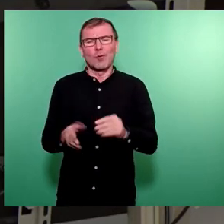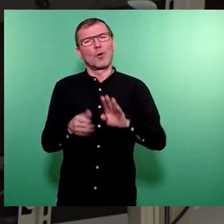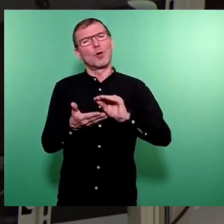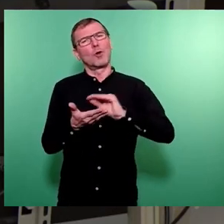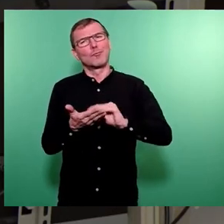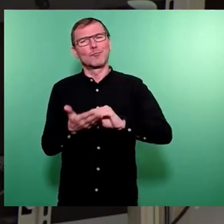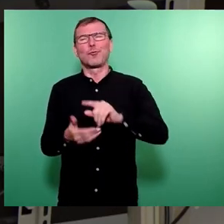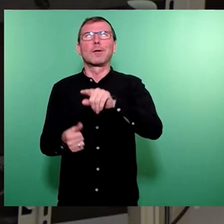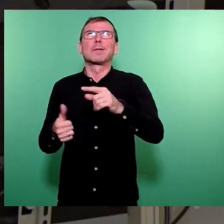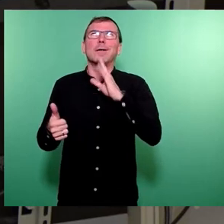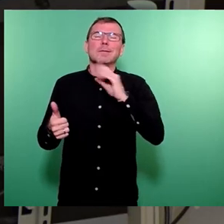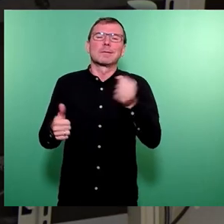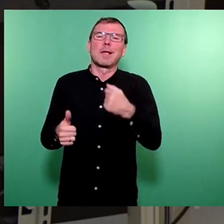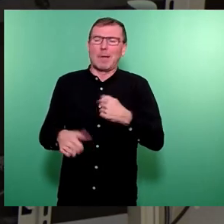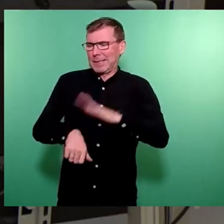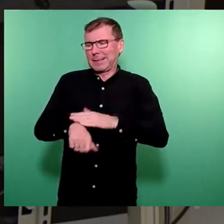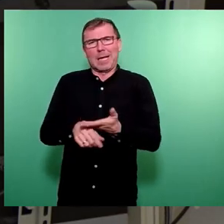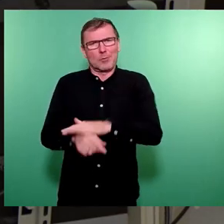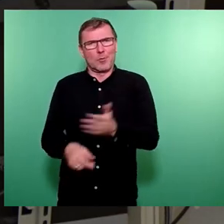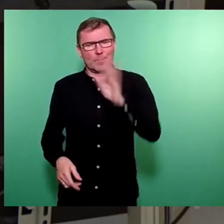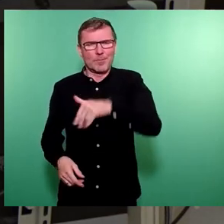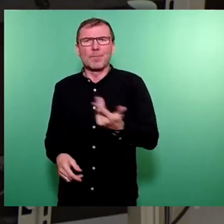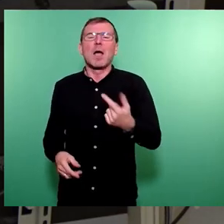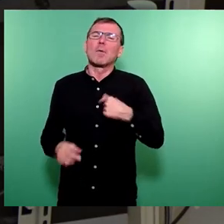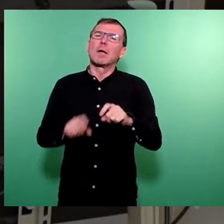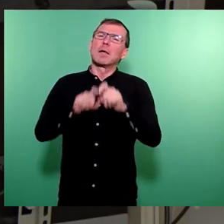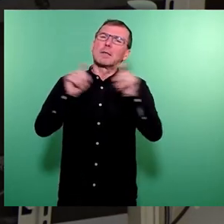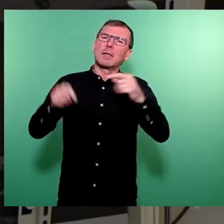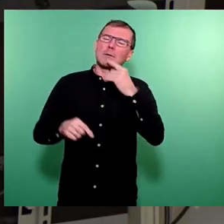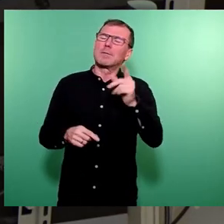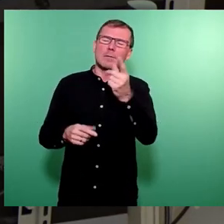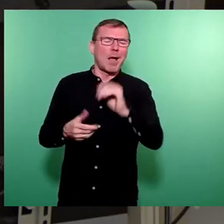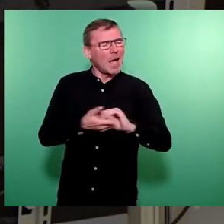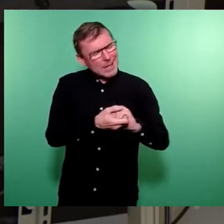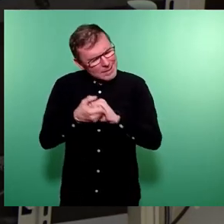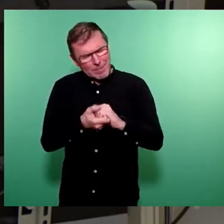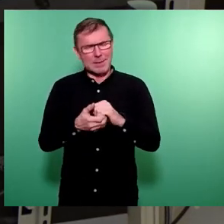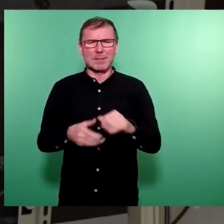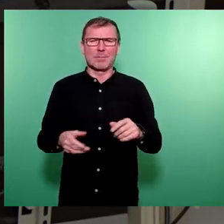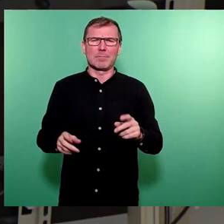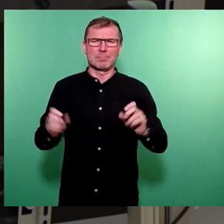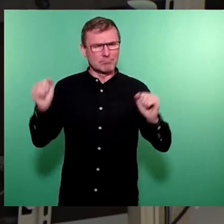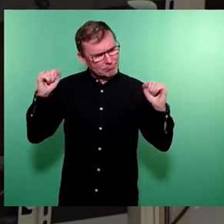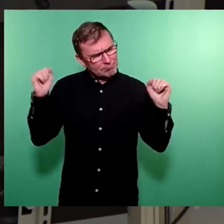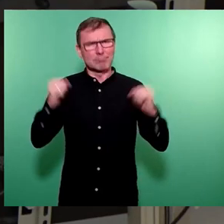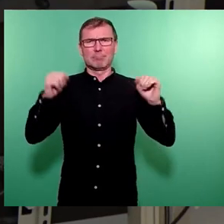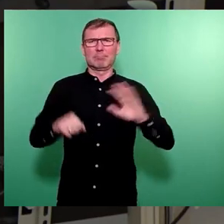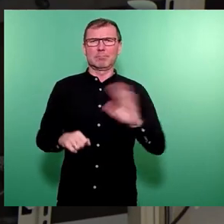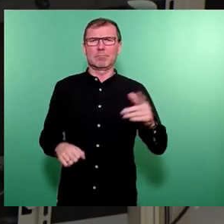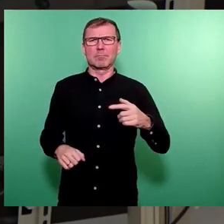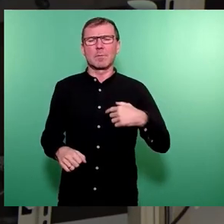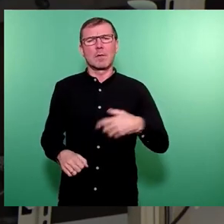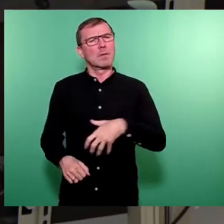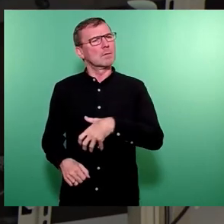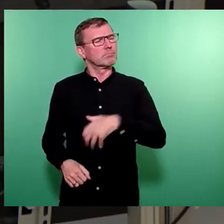gar nicht mehr erwähnen, weil meine Zeit hier fehlt, möchte ich etwas sagen, was wir alle gemeinsam tragen und wo ich wirklich empört bin, dass es